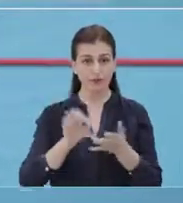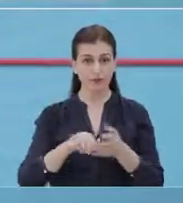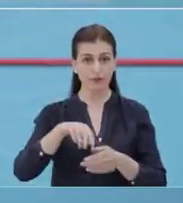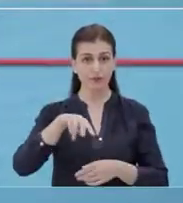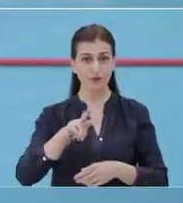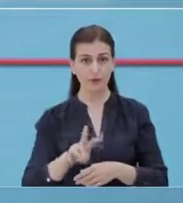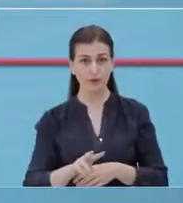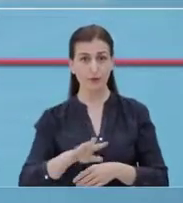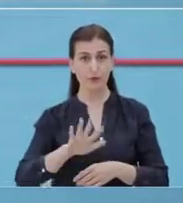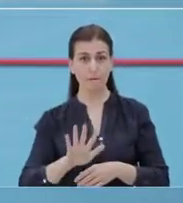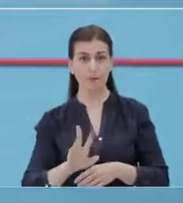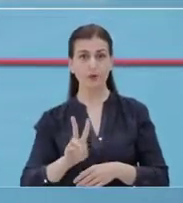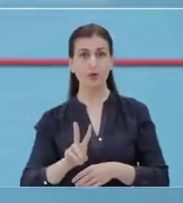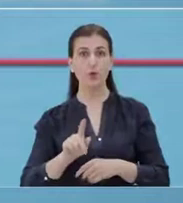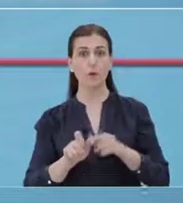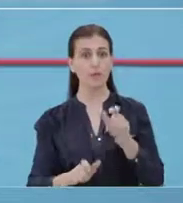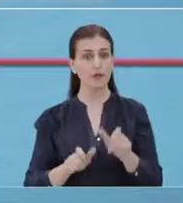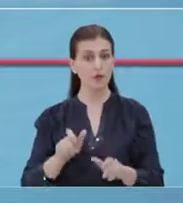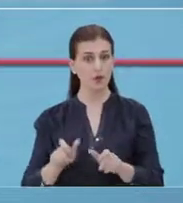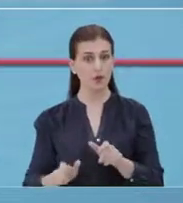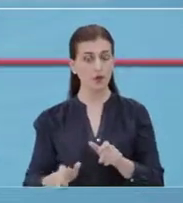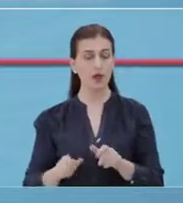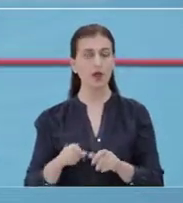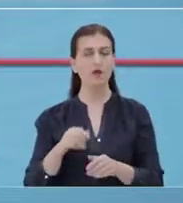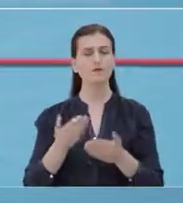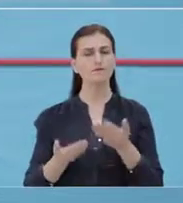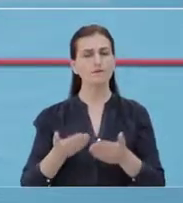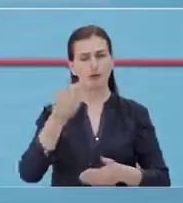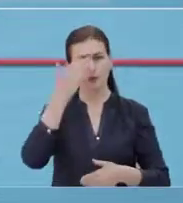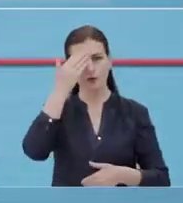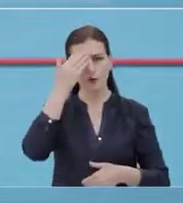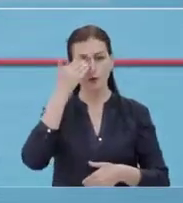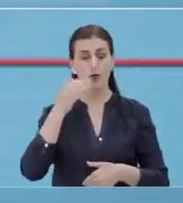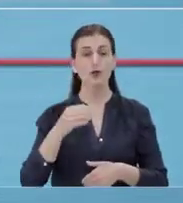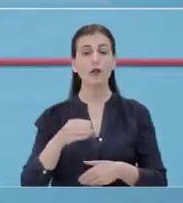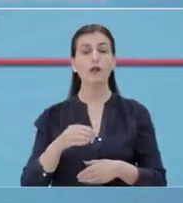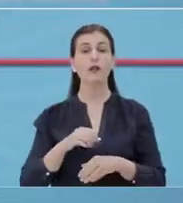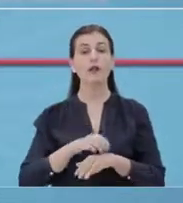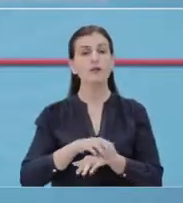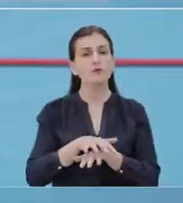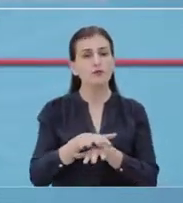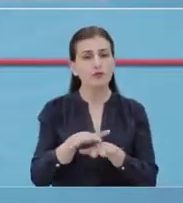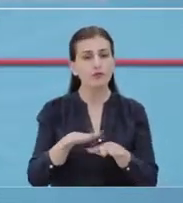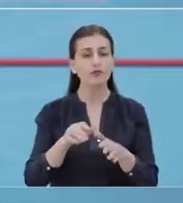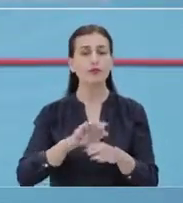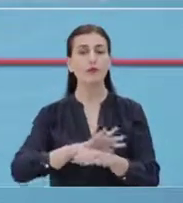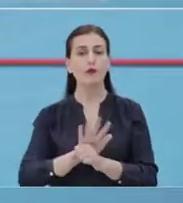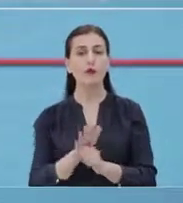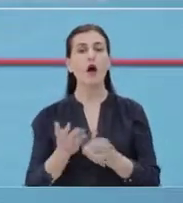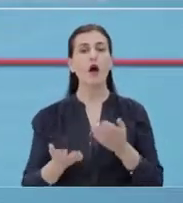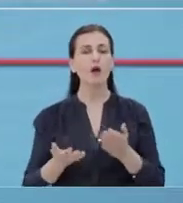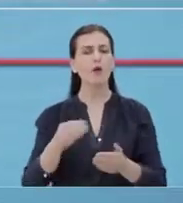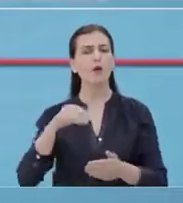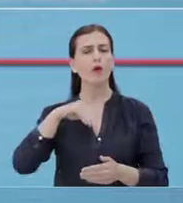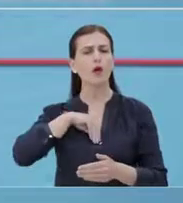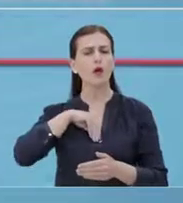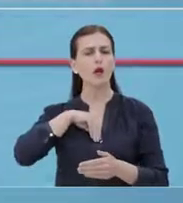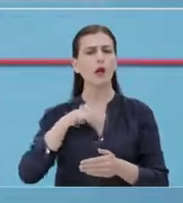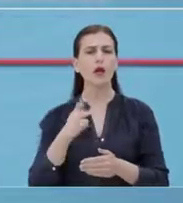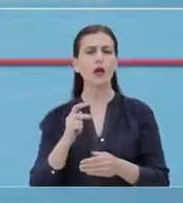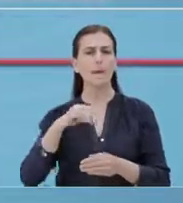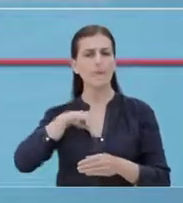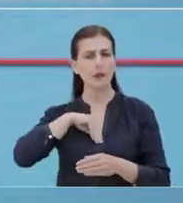gjithsej 252 persona të dyshuar si bartës të këti virusi ose si të sëmur me